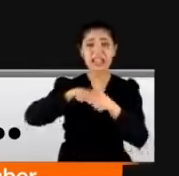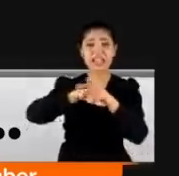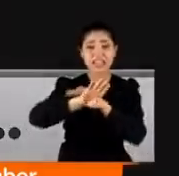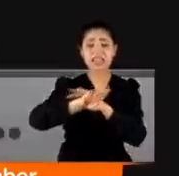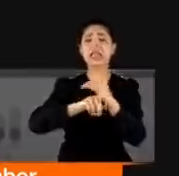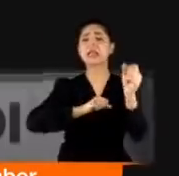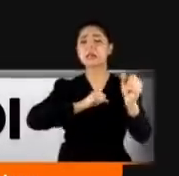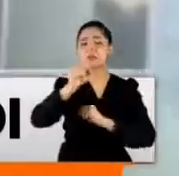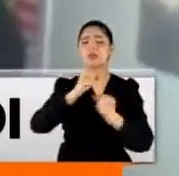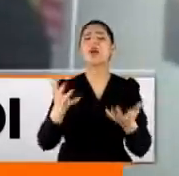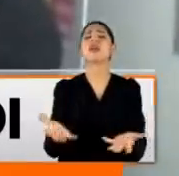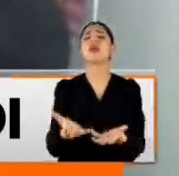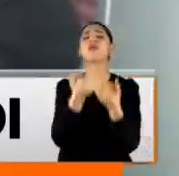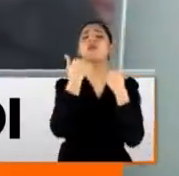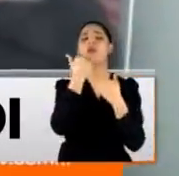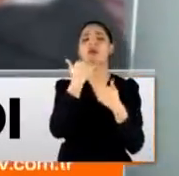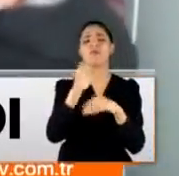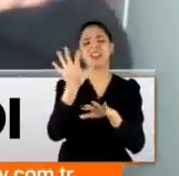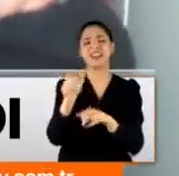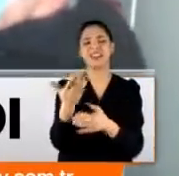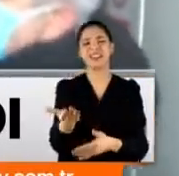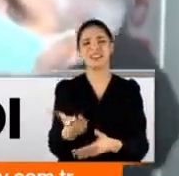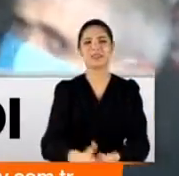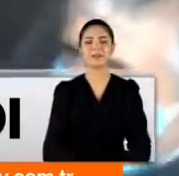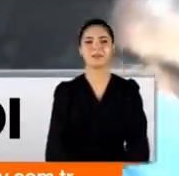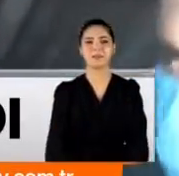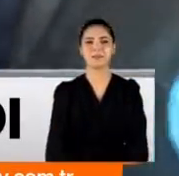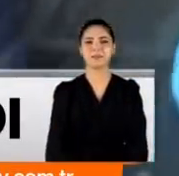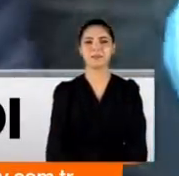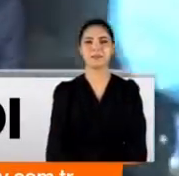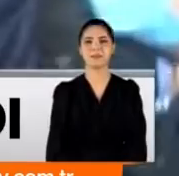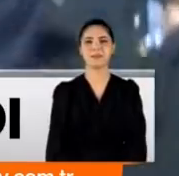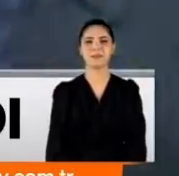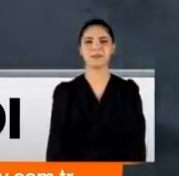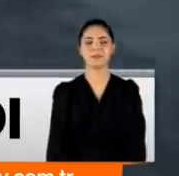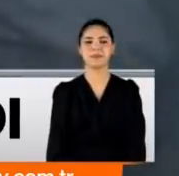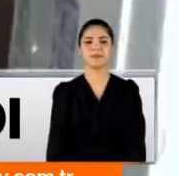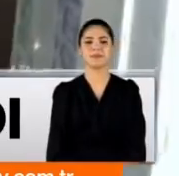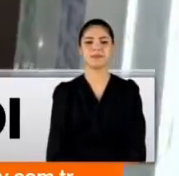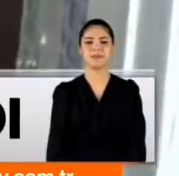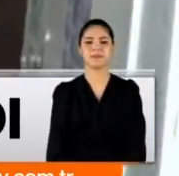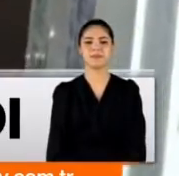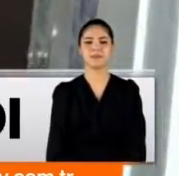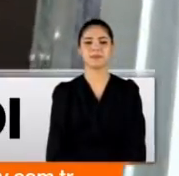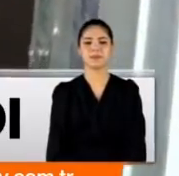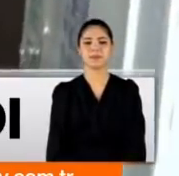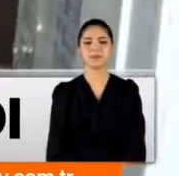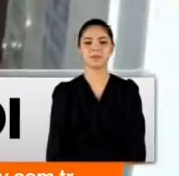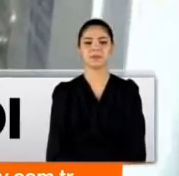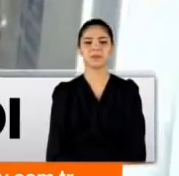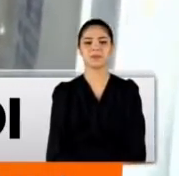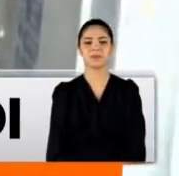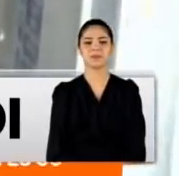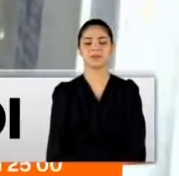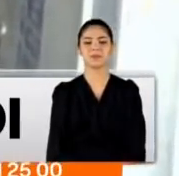zahmet bir işe yaramadı. Gel gel gel gel gel. Tamam. kadar sağ Gel İhan değer mi bu kadar beklenme? Kalk bak iyice hasta